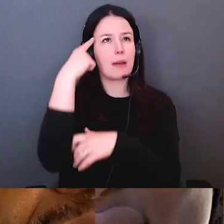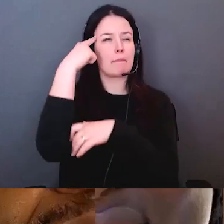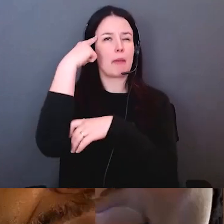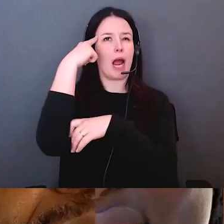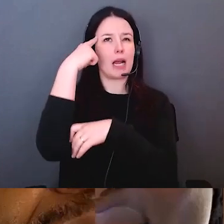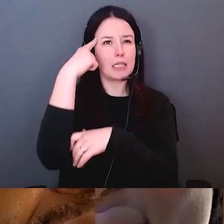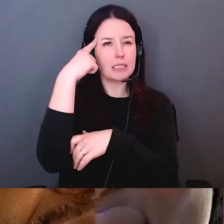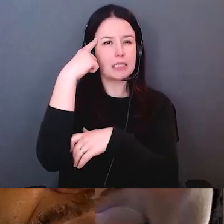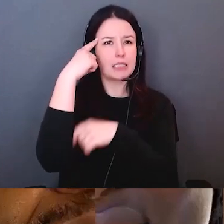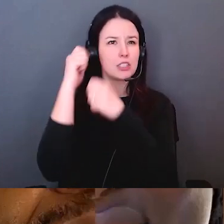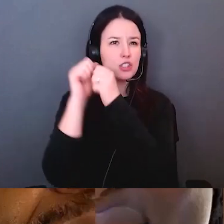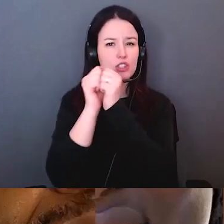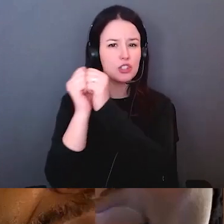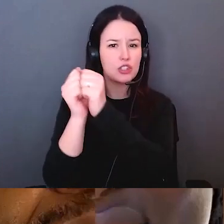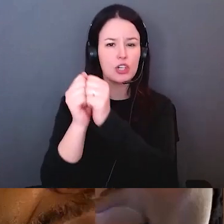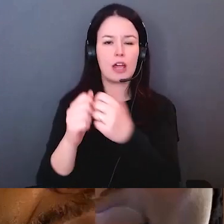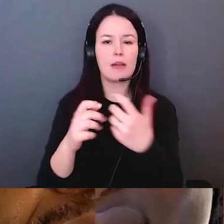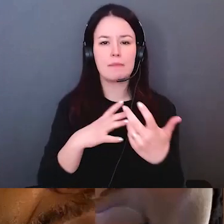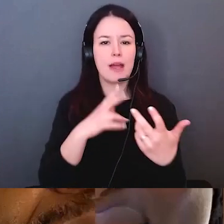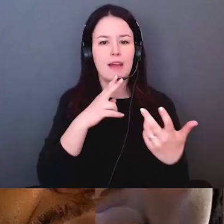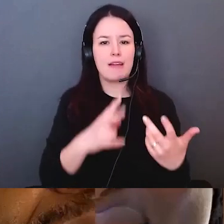Ma relation avec eux